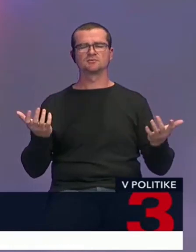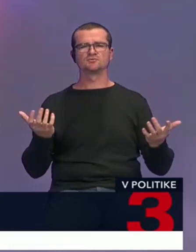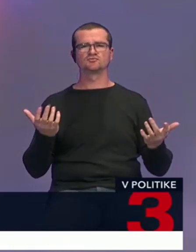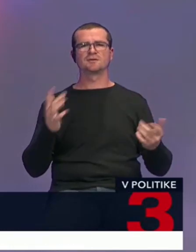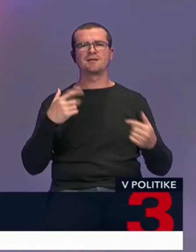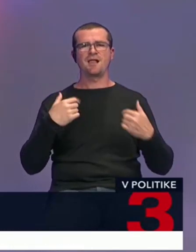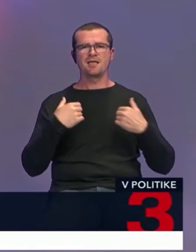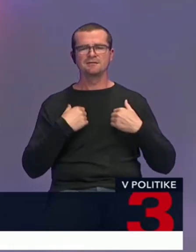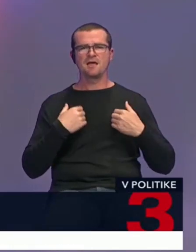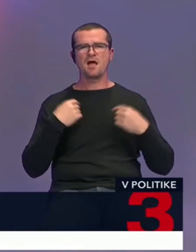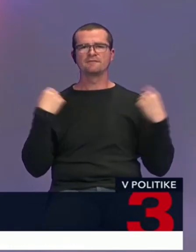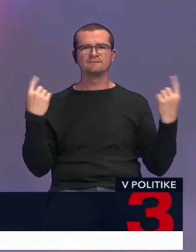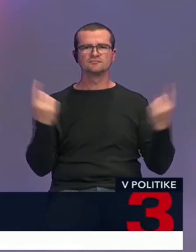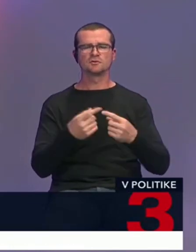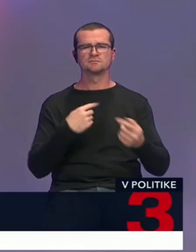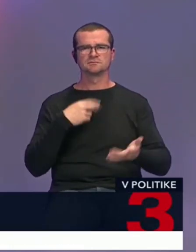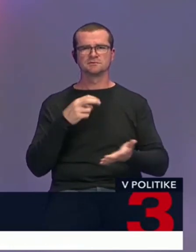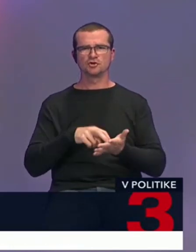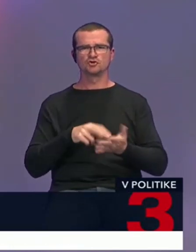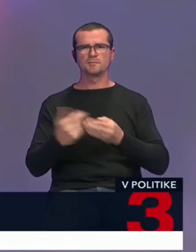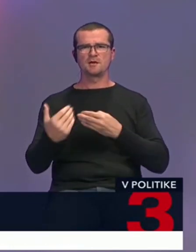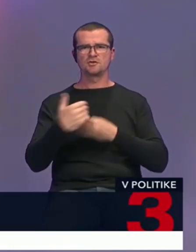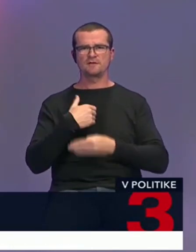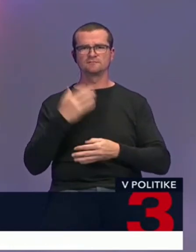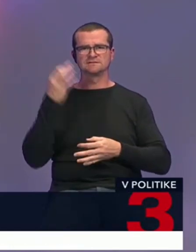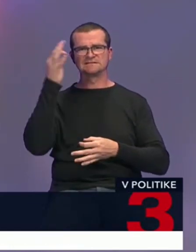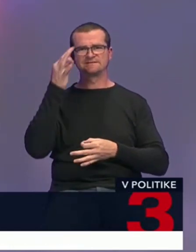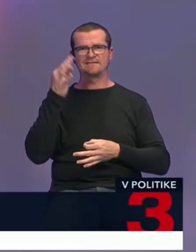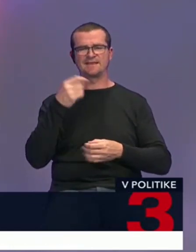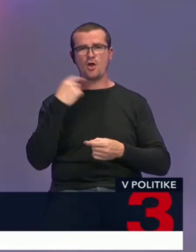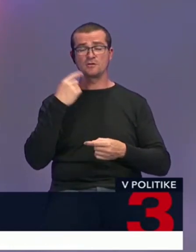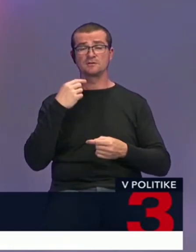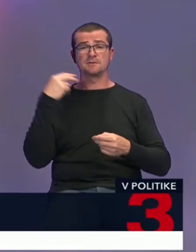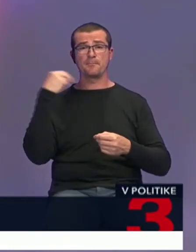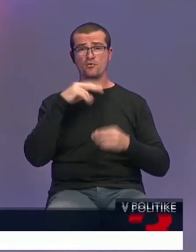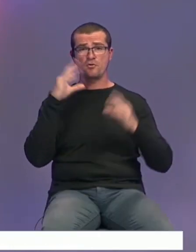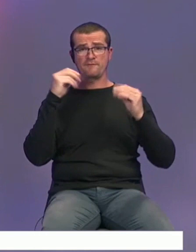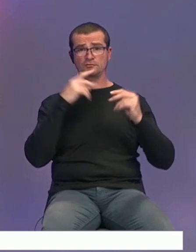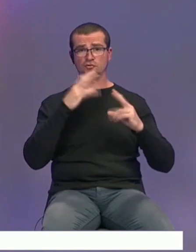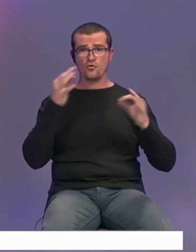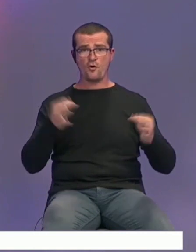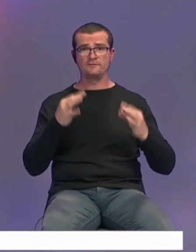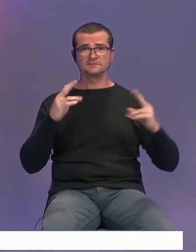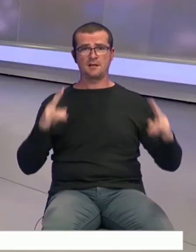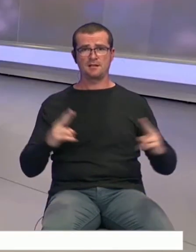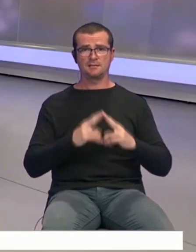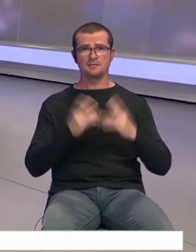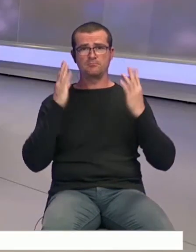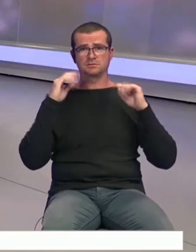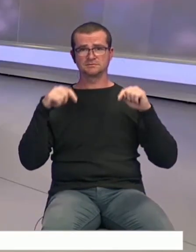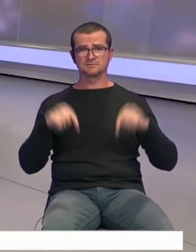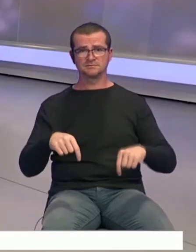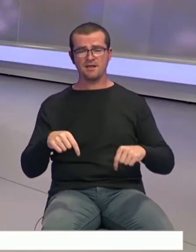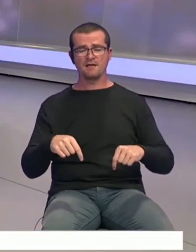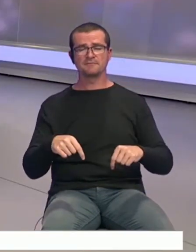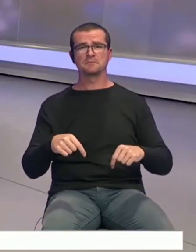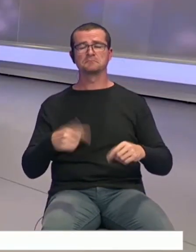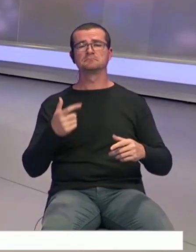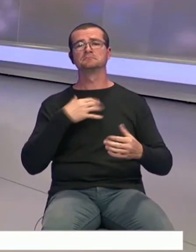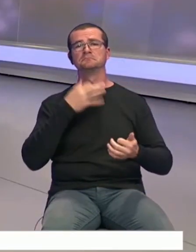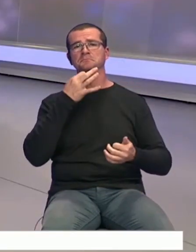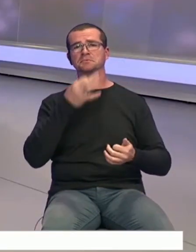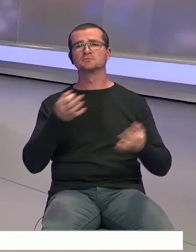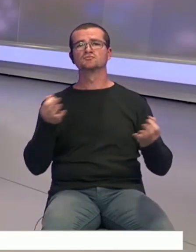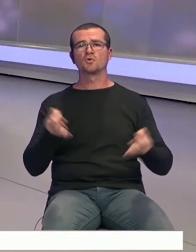Nie len ja, ale všetci sa tešíme na návštevu Sv. Otca. V pondelok podvečer sa s ním oficiálne stretnete aj vy v Bratislave. Čo sa chcete